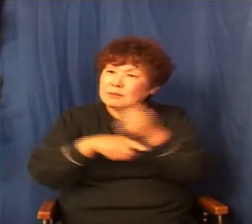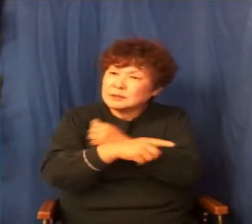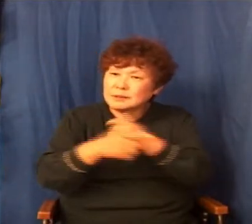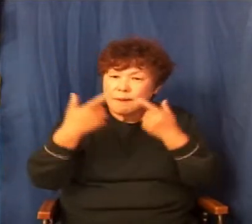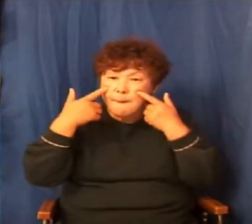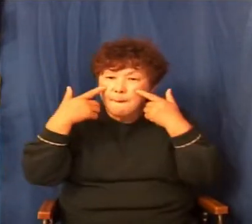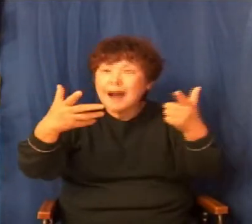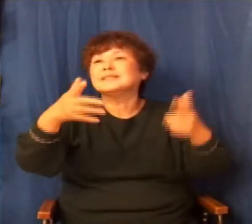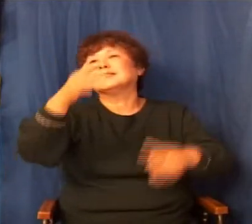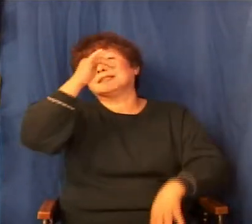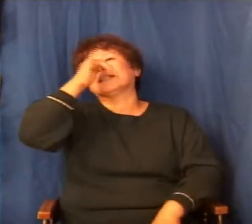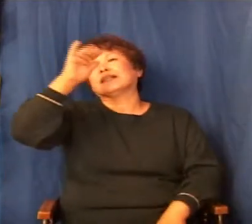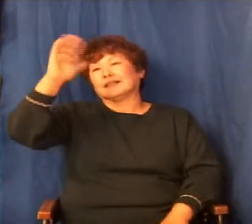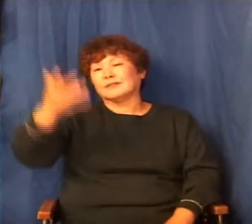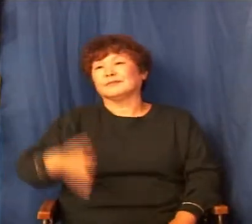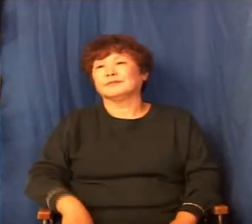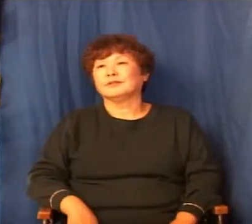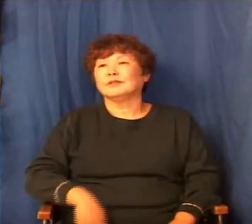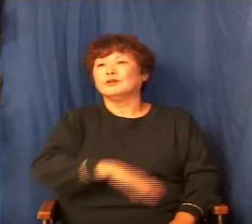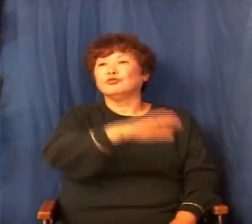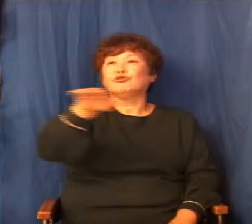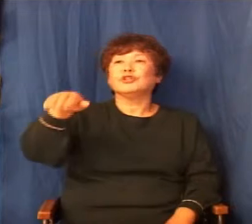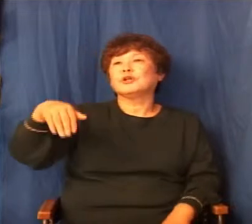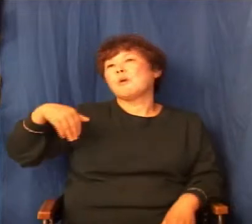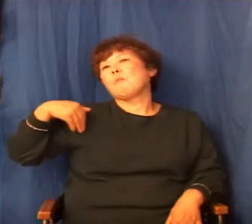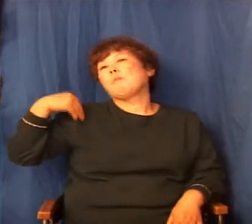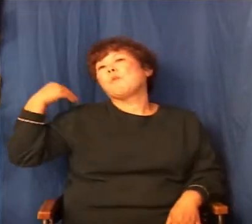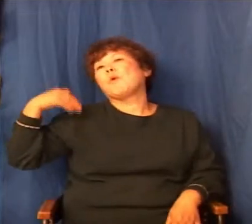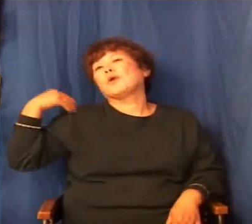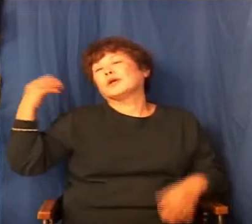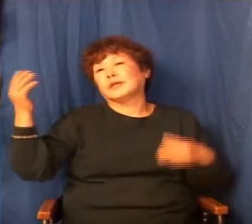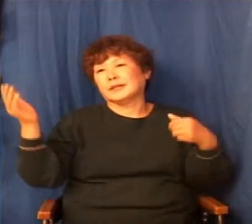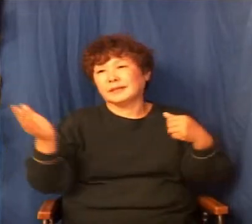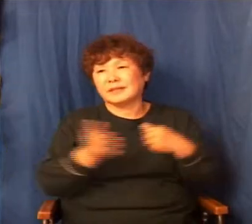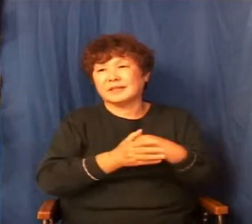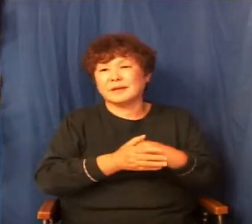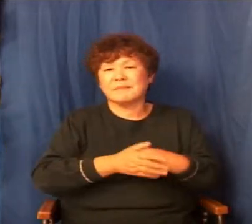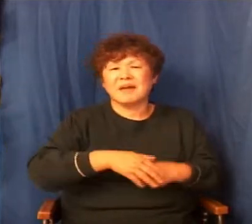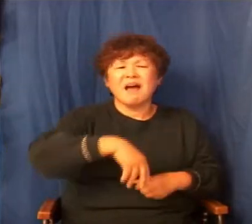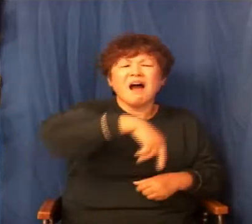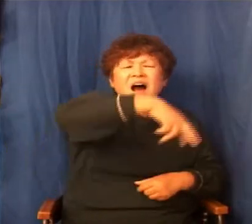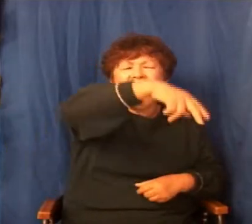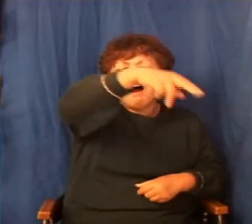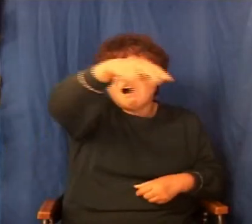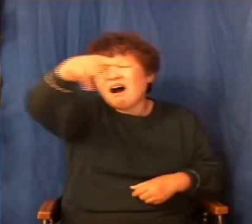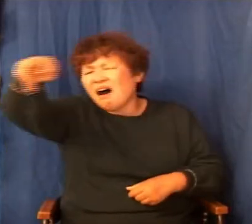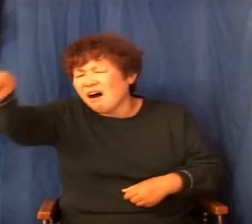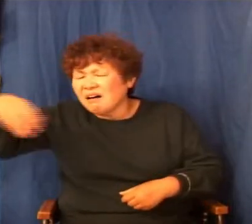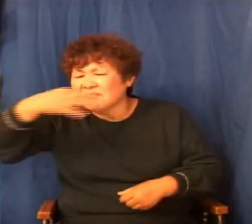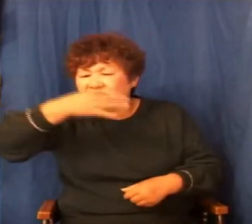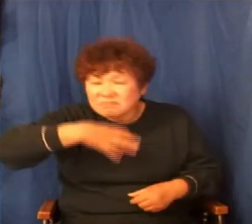분명합니다. 우리는 그런데 그걸 모르기 때문에 뺑뺑이 돈다고 생각해요.